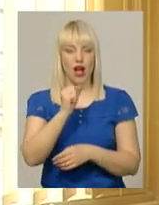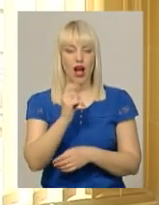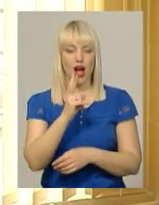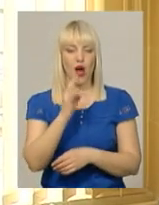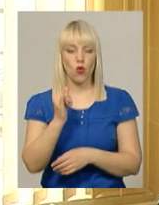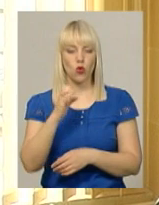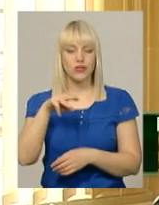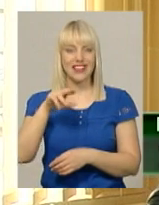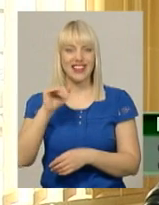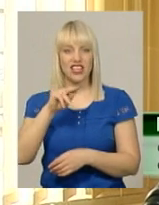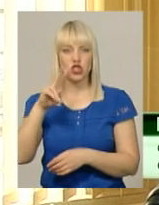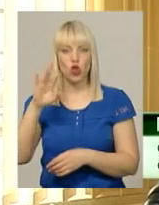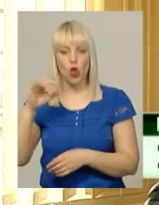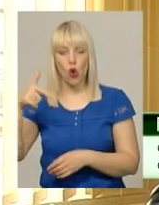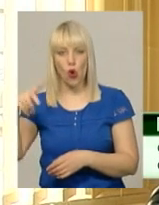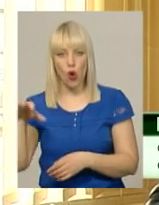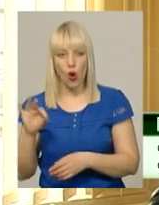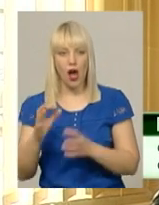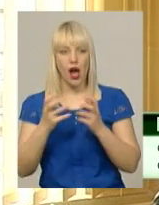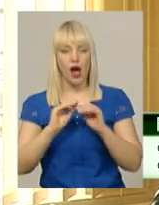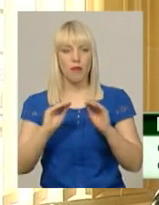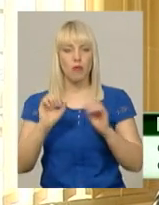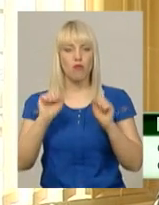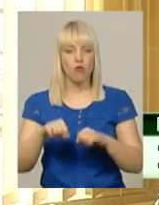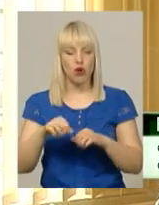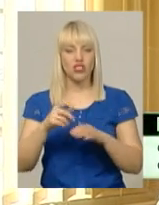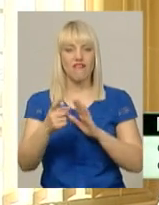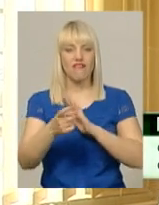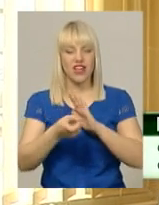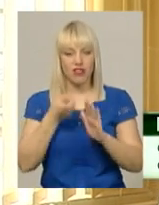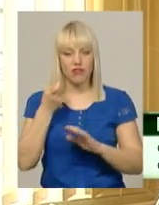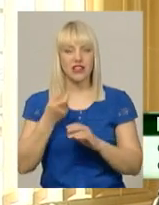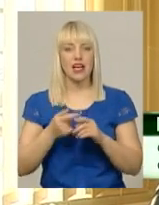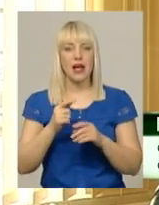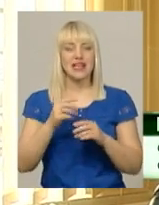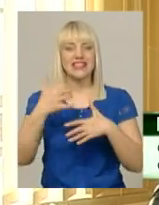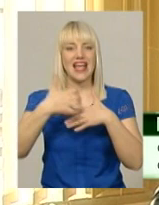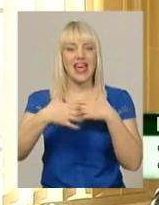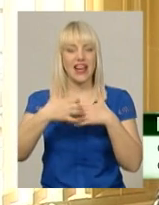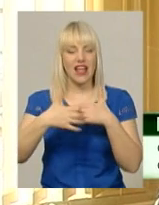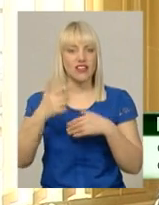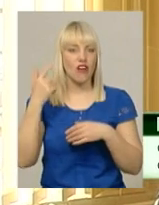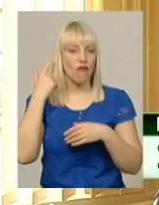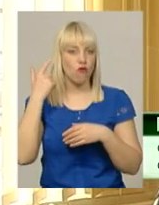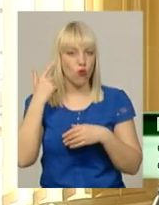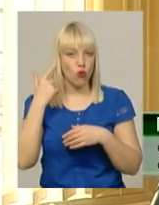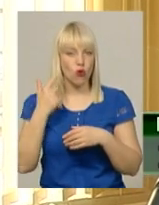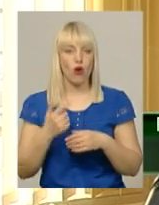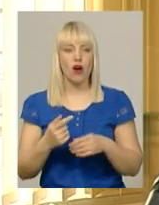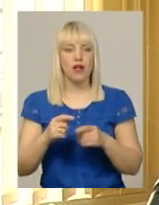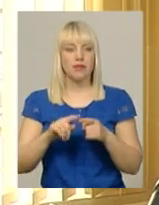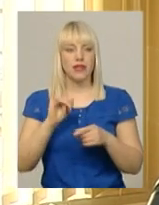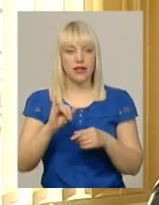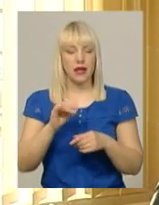«За допомогою цього апарату можна визначити патологію середнього вуха, перевірити прохідність, починаючи від барабанної перетинки до продовгостого